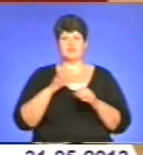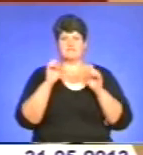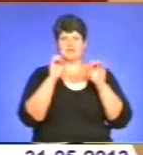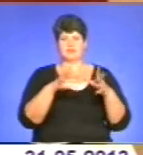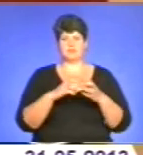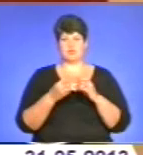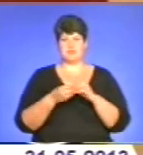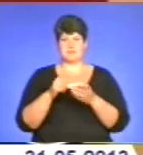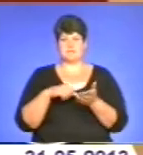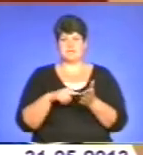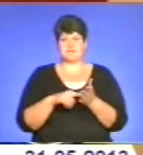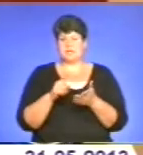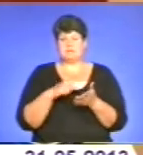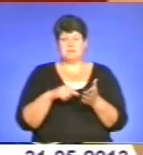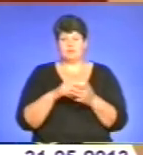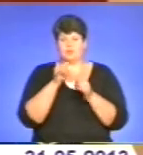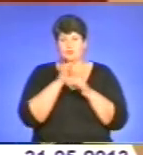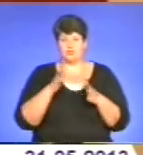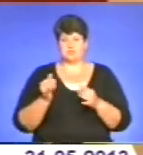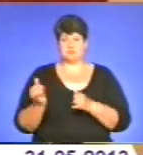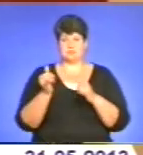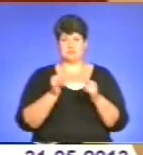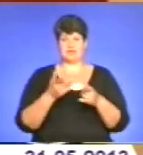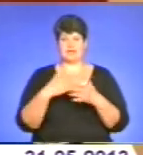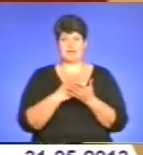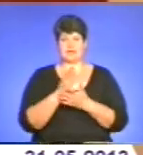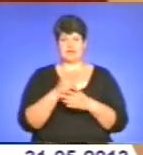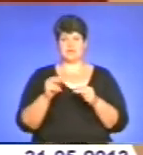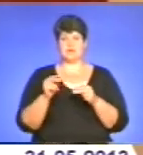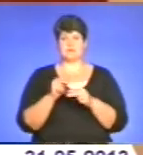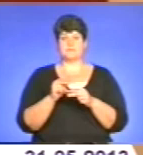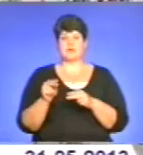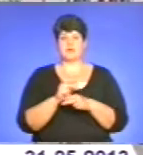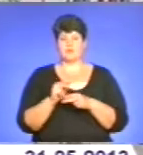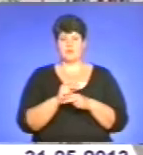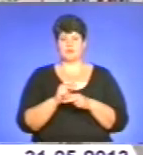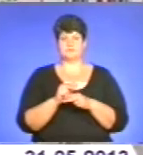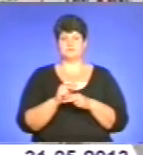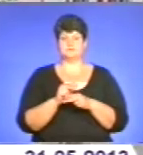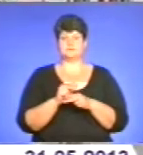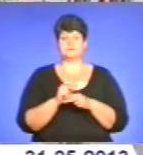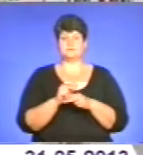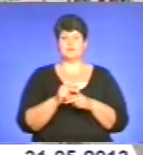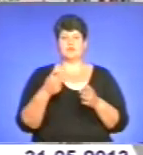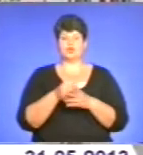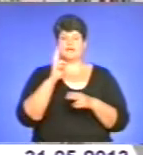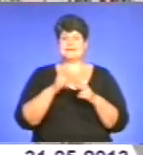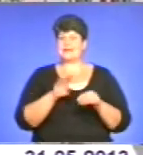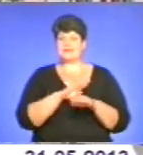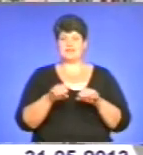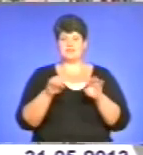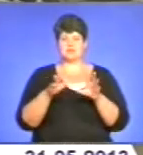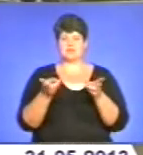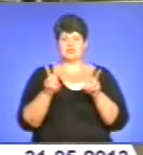І місто, звичайно, свої ресурси не може забезпечити якісний ремонт і доріг по місту, і дороги об'їзної. До кінця невирішним залишається питання